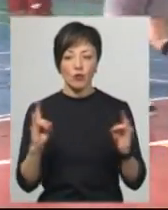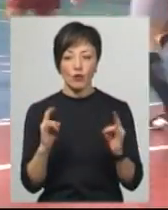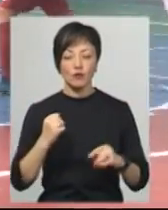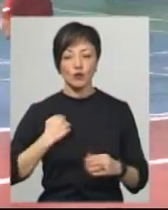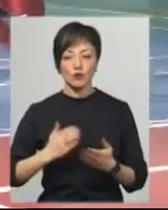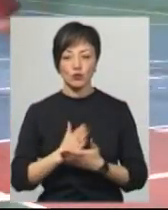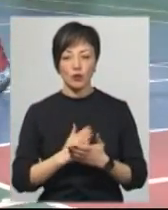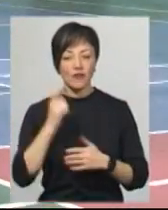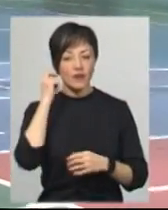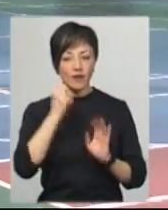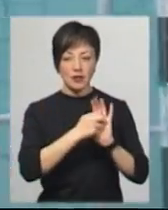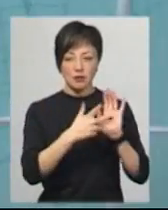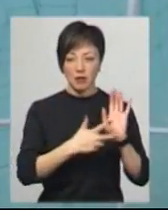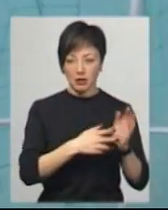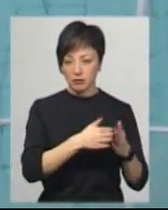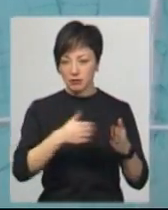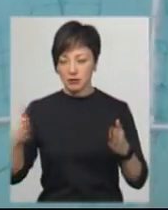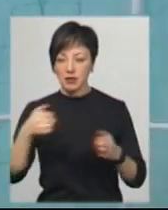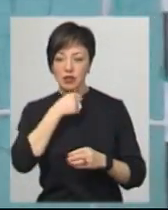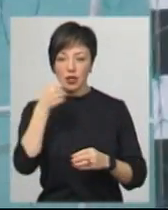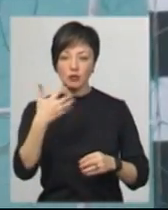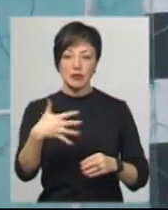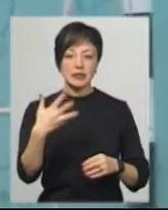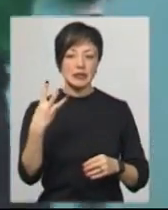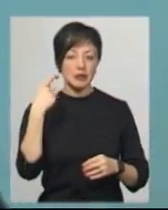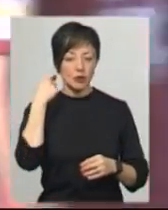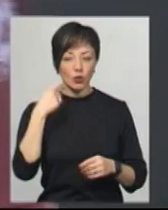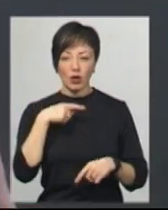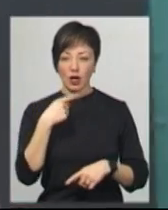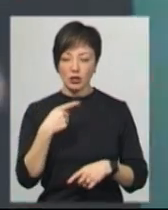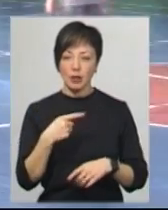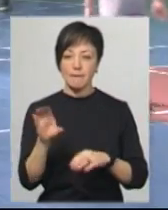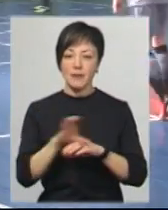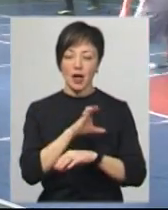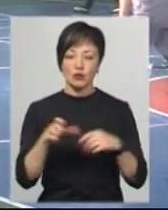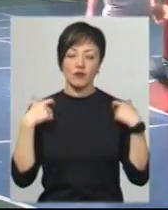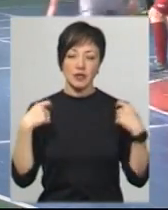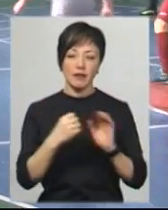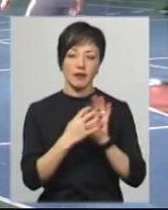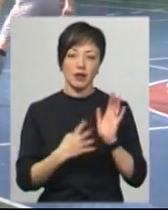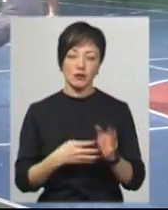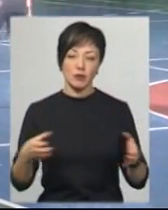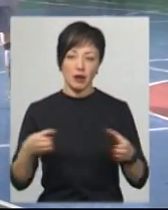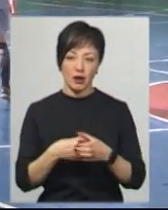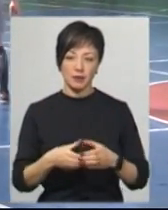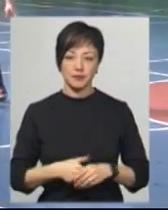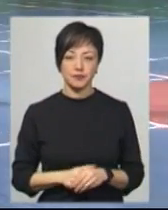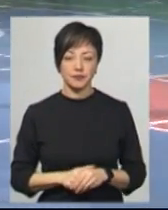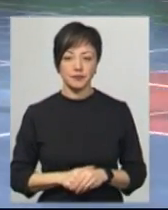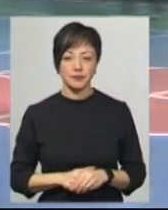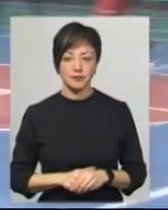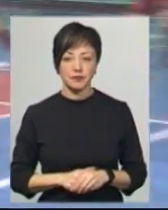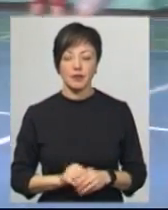військовослужбовці віком від 18 років, найстаршому – 53, каже пресофіцер 19-ї ракетної бригади «Свята Варвара» Олексій